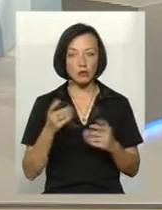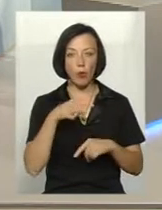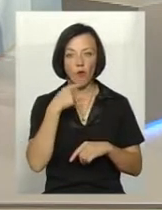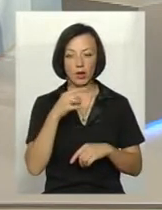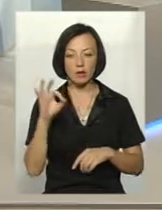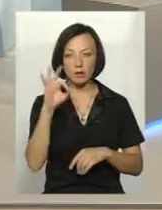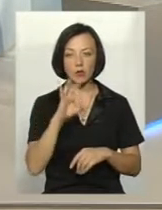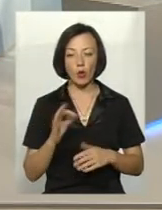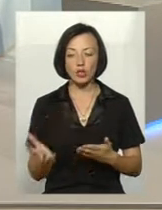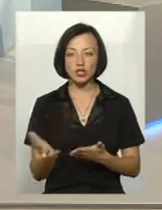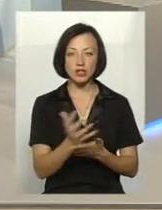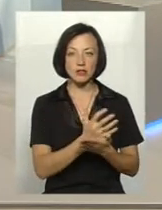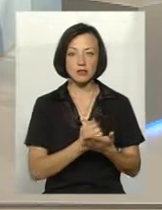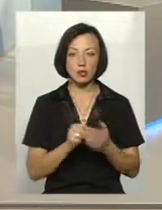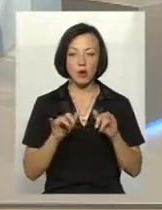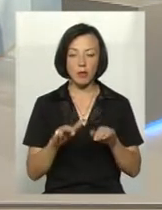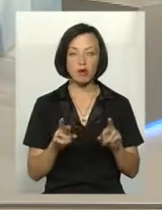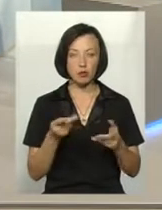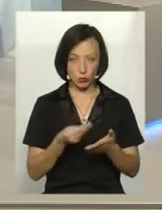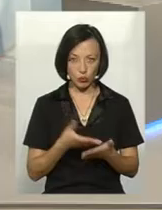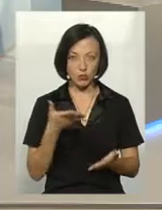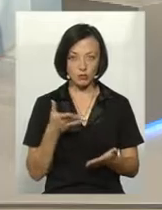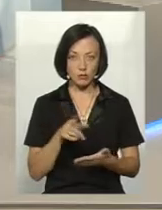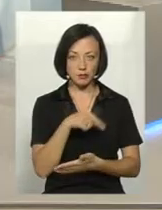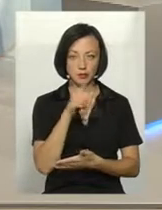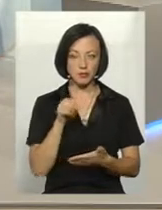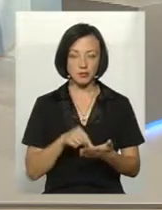про жнивну кампанію, наскільки вона здорожча?